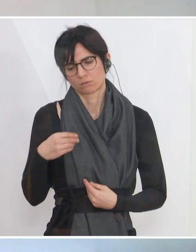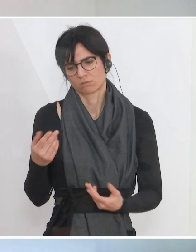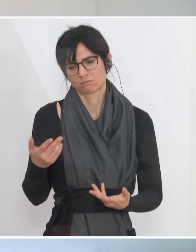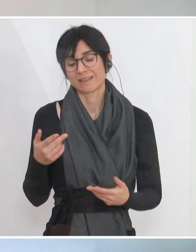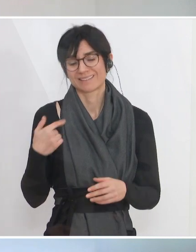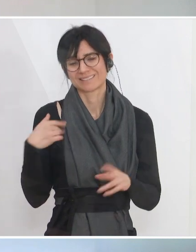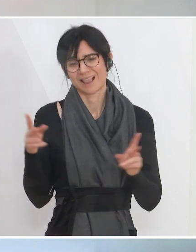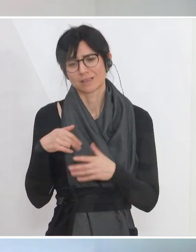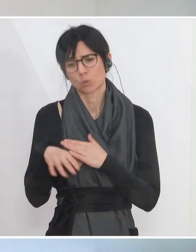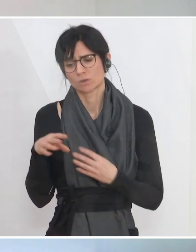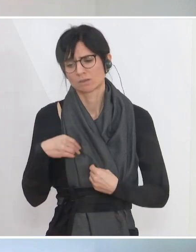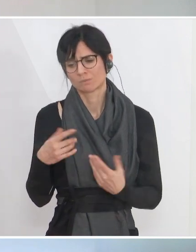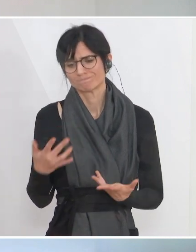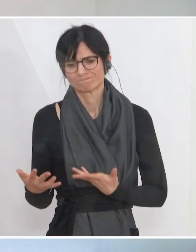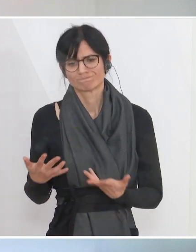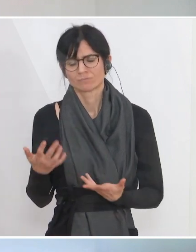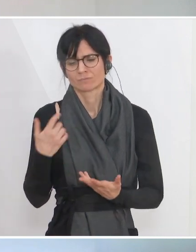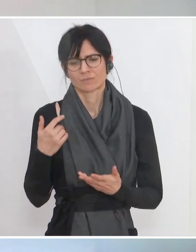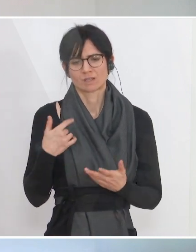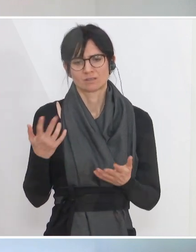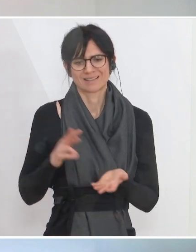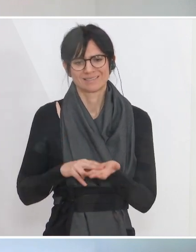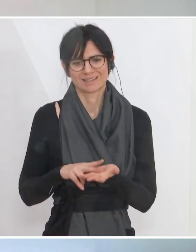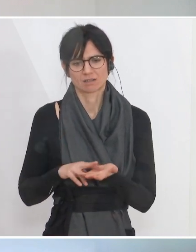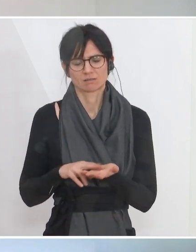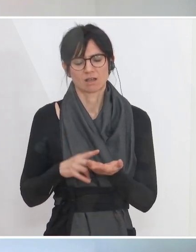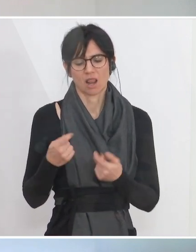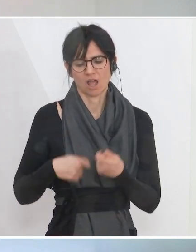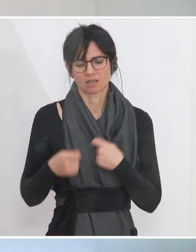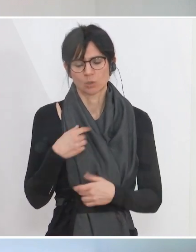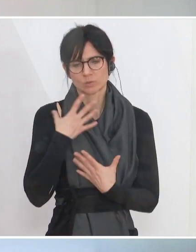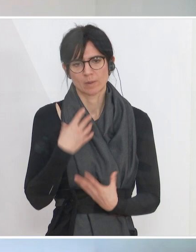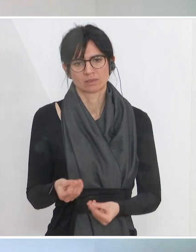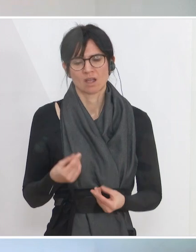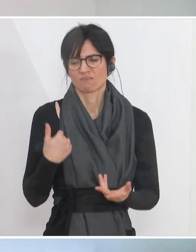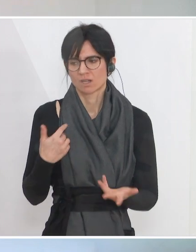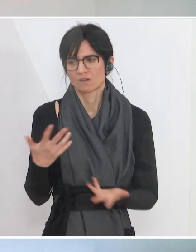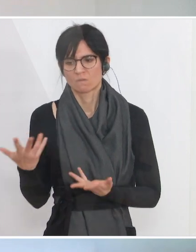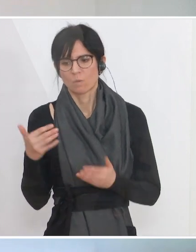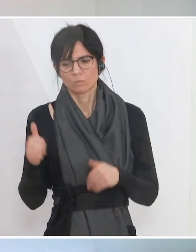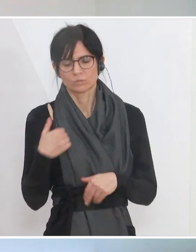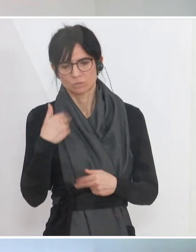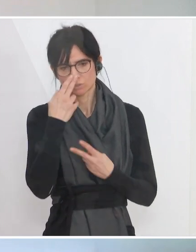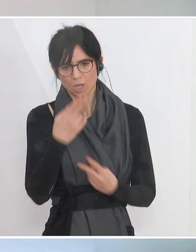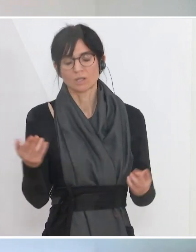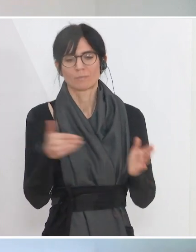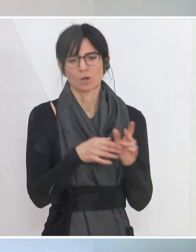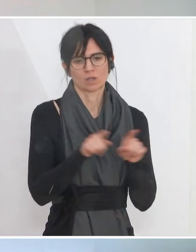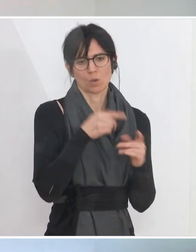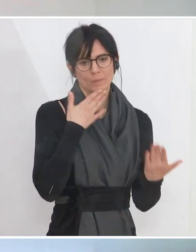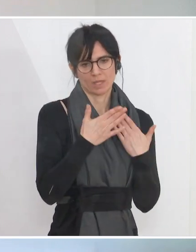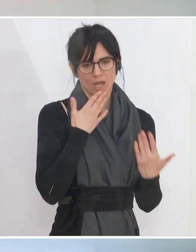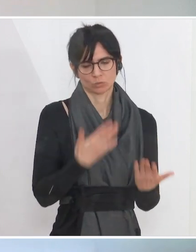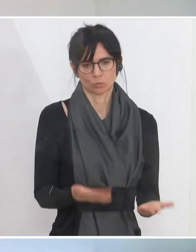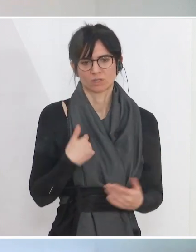genau in der Lage zu definieren, was ist denn ihr digitaler Handlungsbedarf, wo sollten sie sich hinbewegen. Und drum werden mit